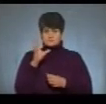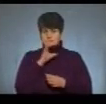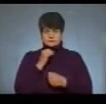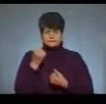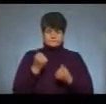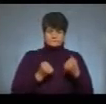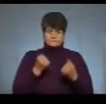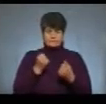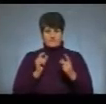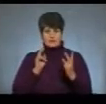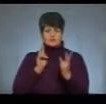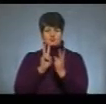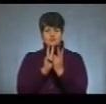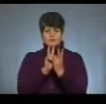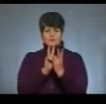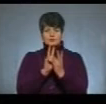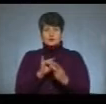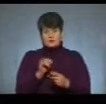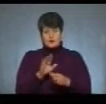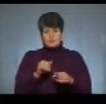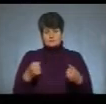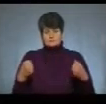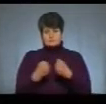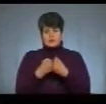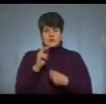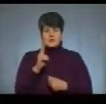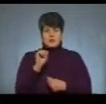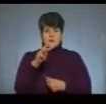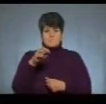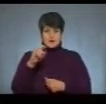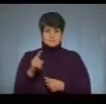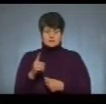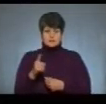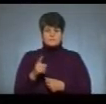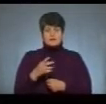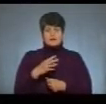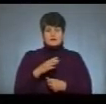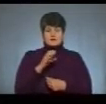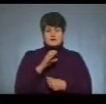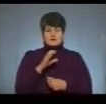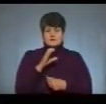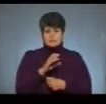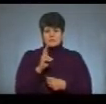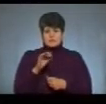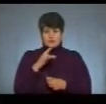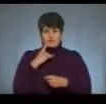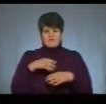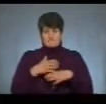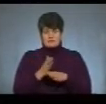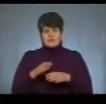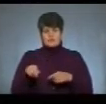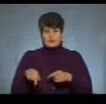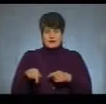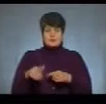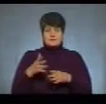кермуванням, виїхав на зустрічну смугу, після чого зіткнувся з Камазом. За словами Сергія Крети, у водія Іномарки вивих ноги, у його пасажира